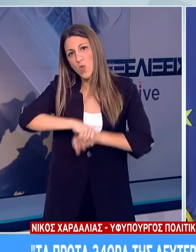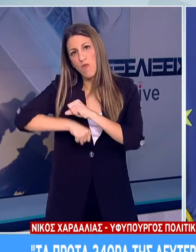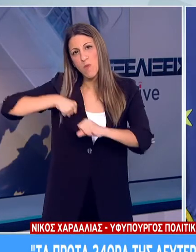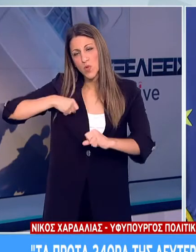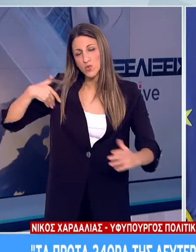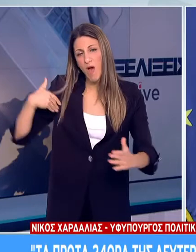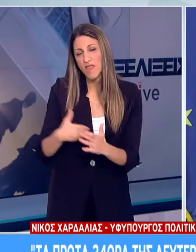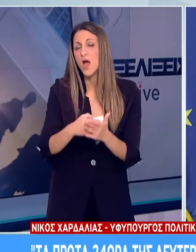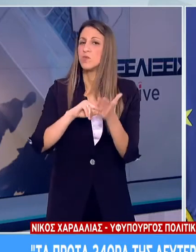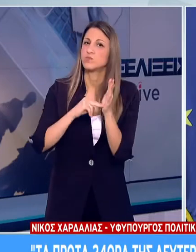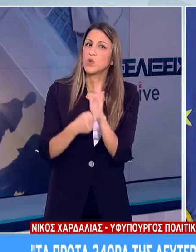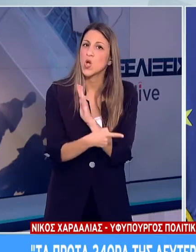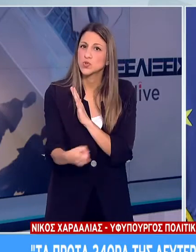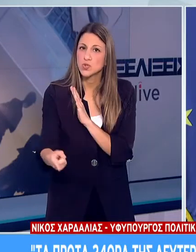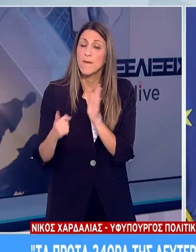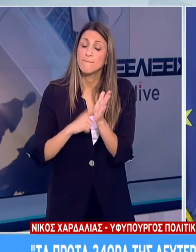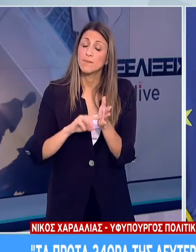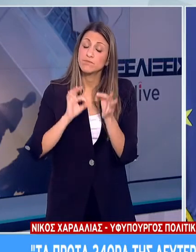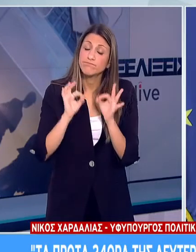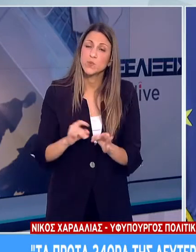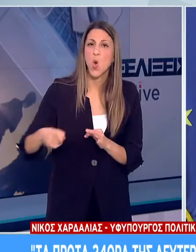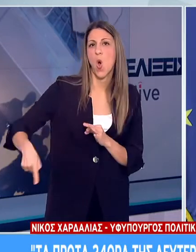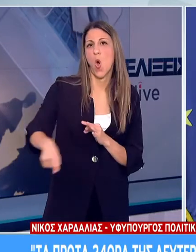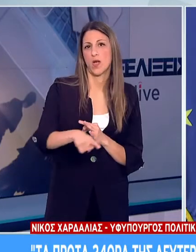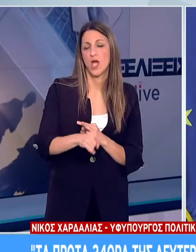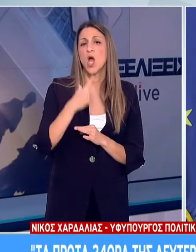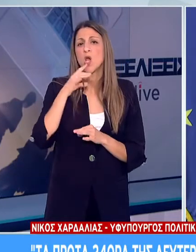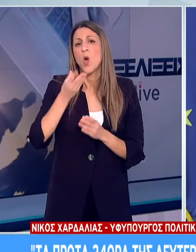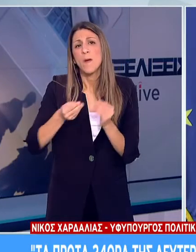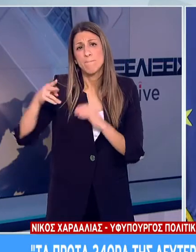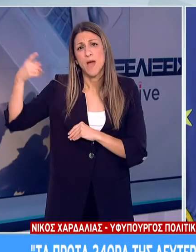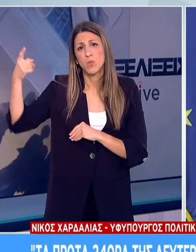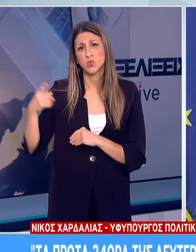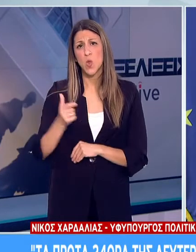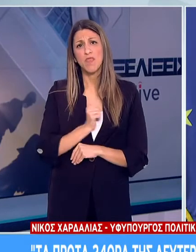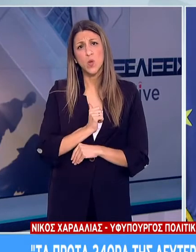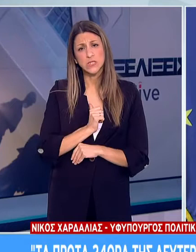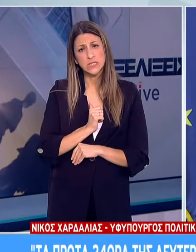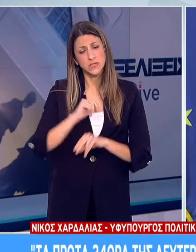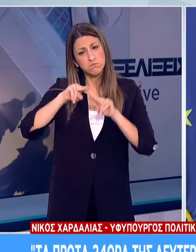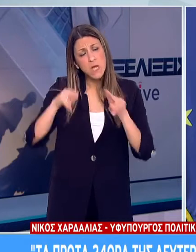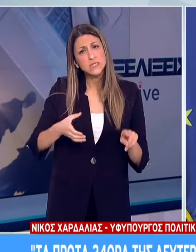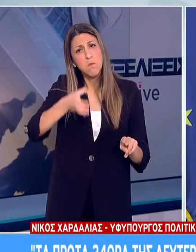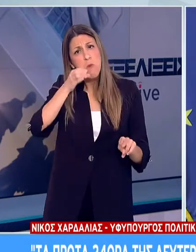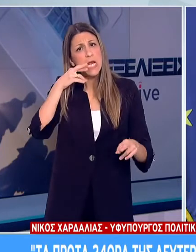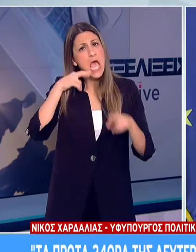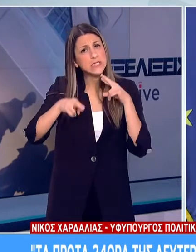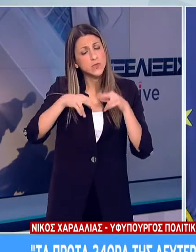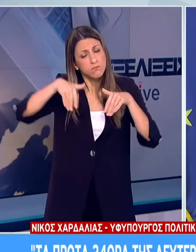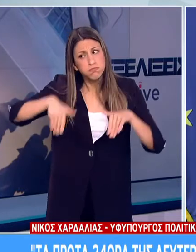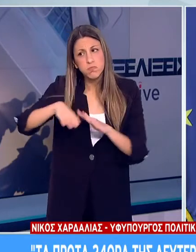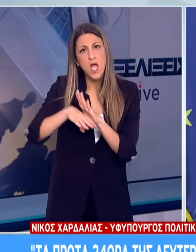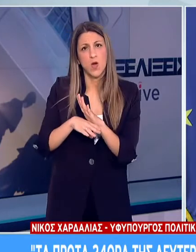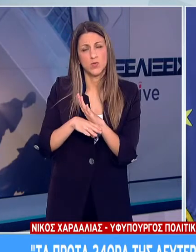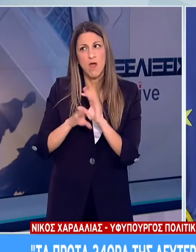για τους υπόλοιπους συνετούς ιδιοκτήτες καταστημάτων που αντιλαμβανόμενοι το διακύβευμα τηρούν ευλαβικά τους κανόνες